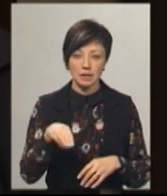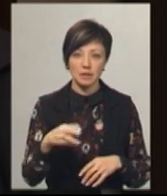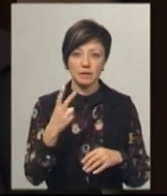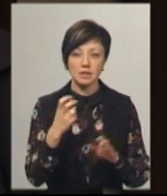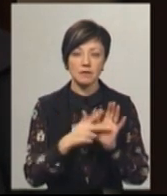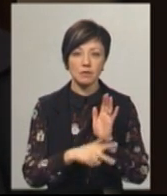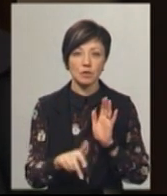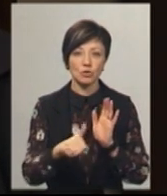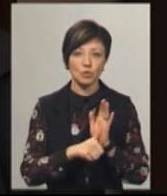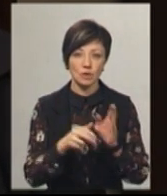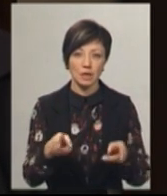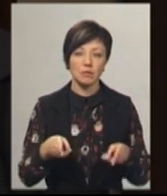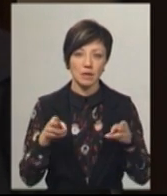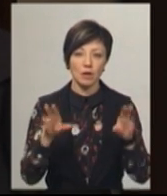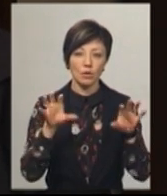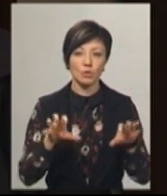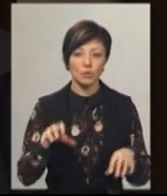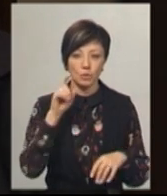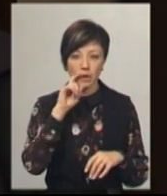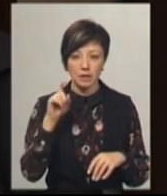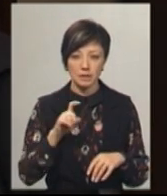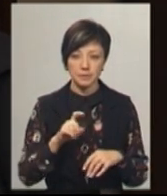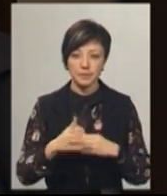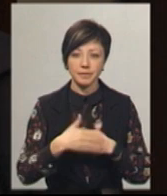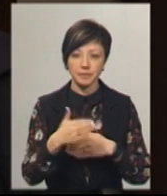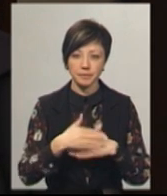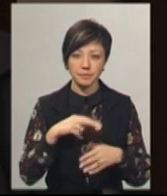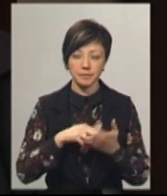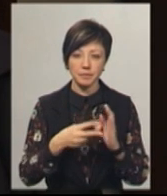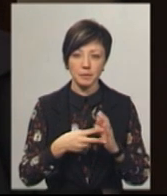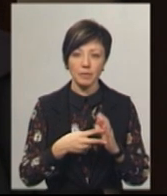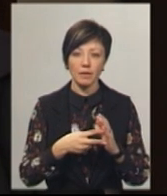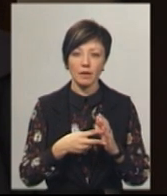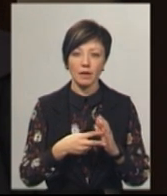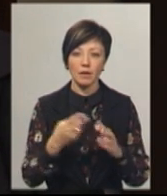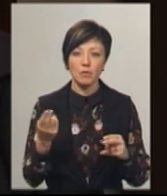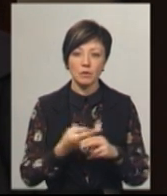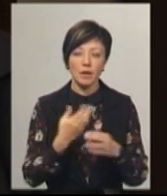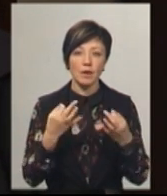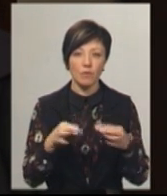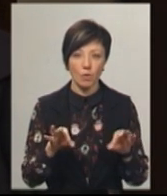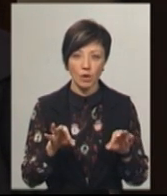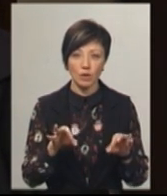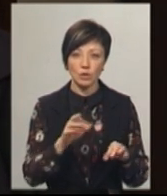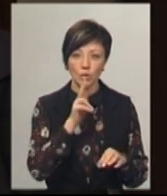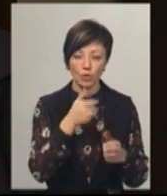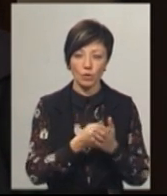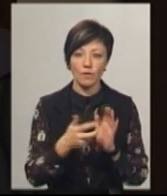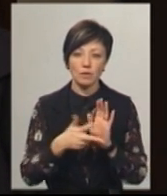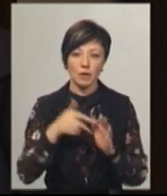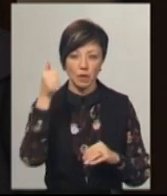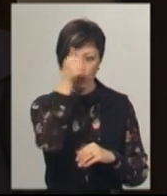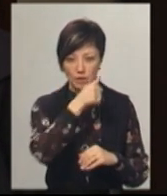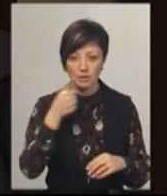286 Кримінального кодексу України. Санкція статті передбачає покарання у вигляді позбавлення волі на строк від 3 до 8